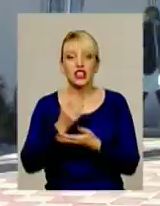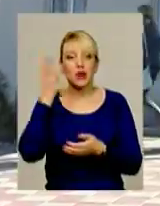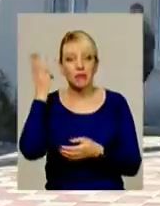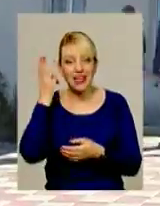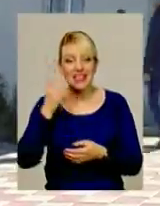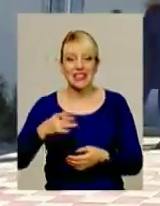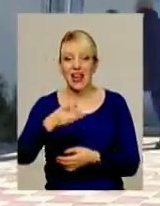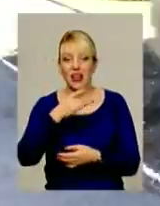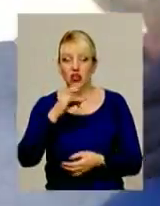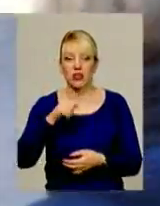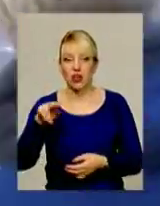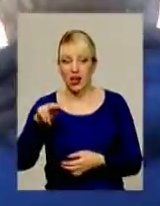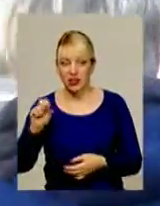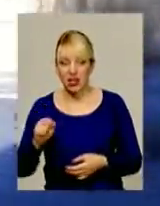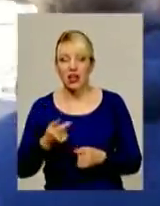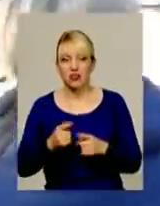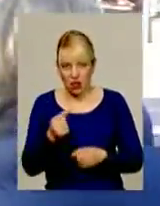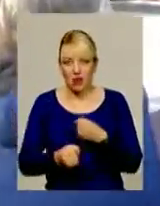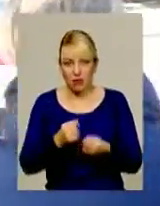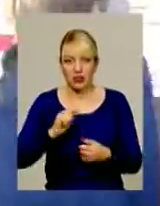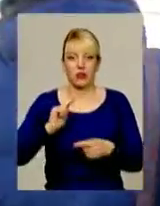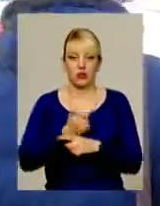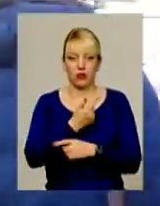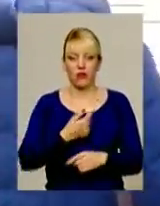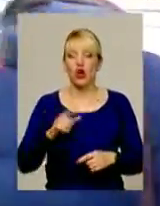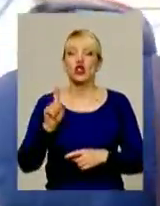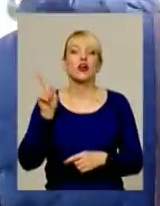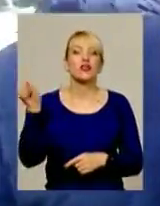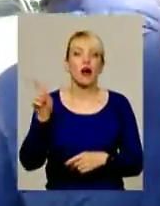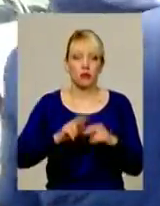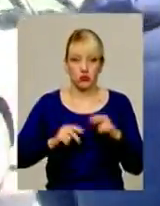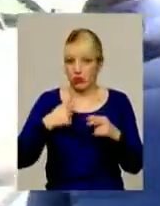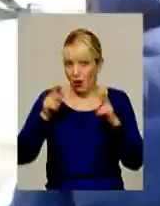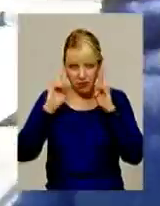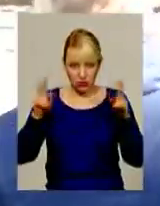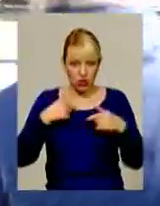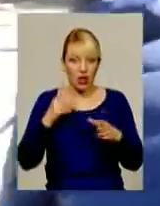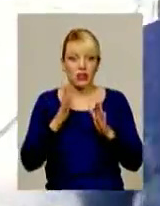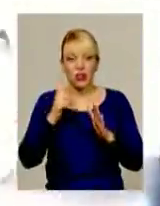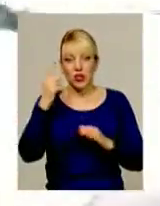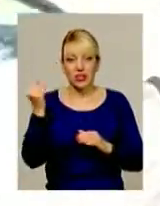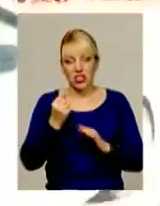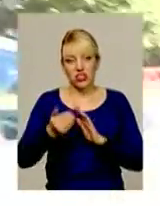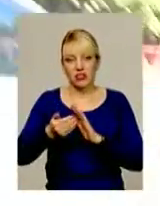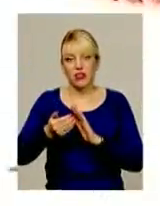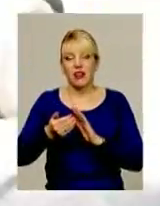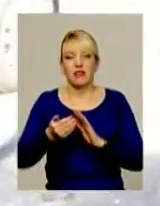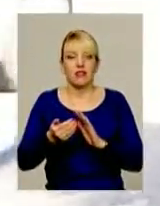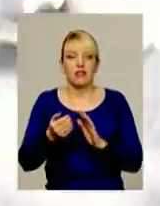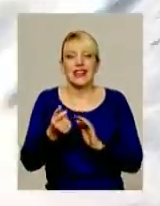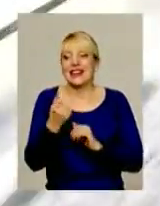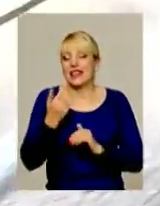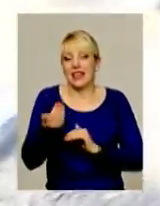За ним теж довелось бігти. Що це там будується? Я без поняття. Я тільки знав буквально тиждень назад, що виникла определенна проблема. Все.